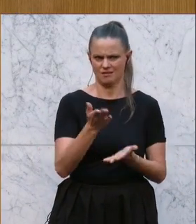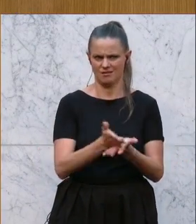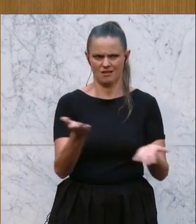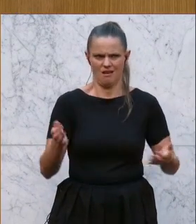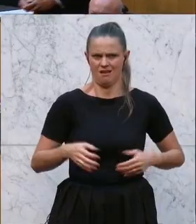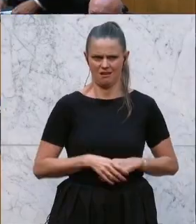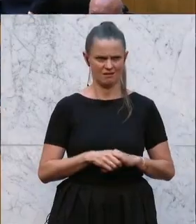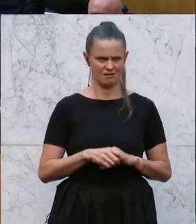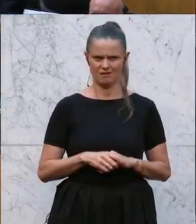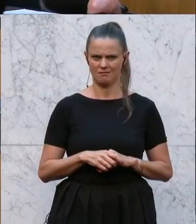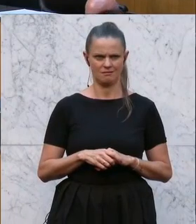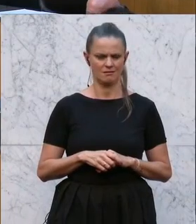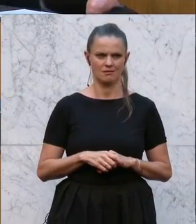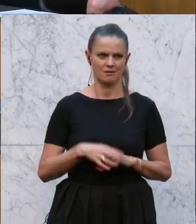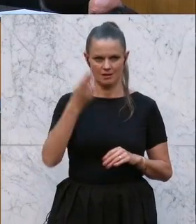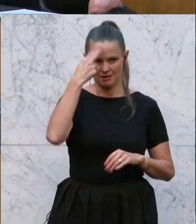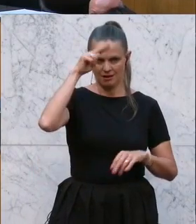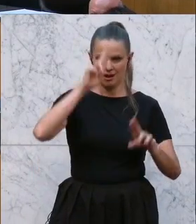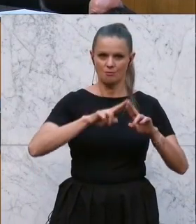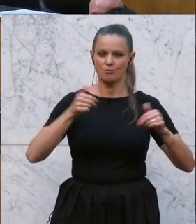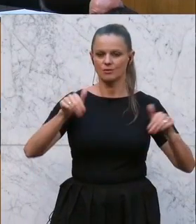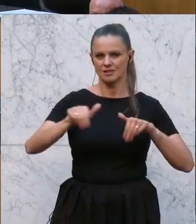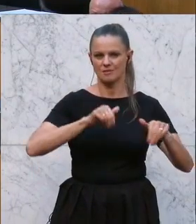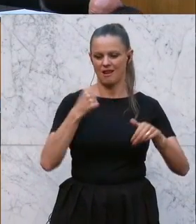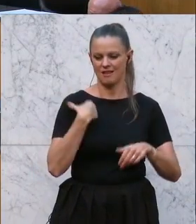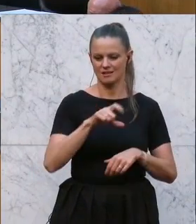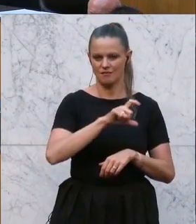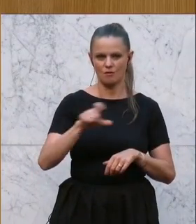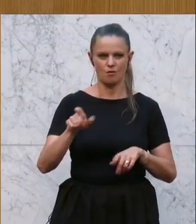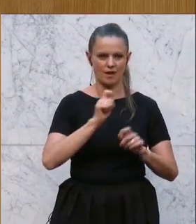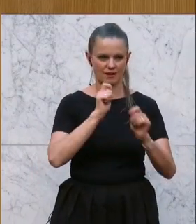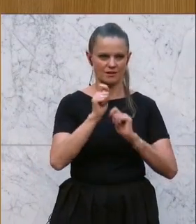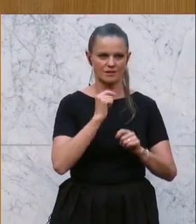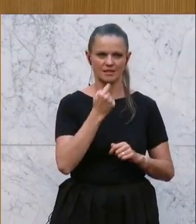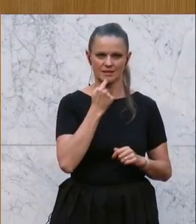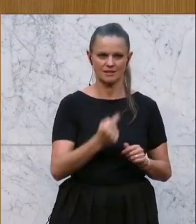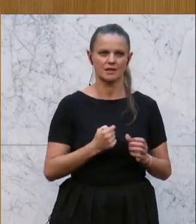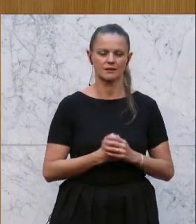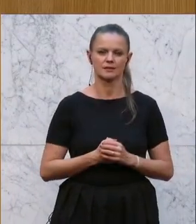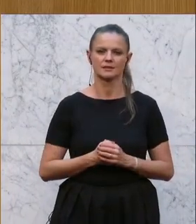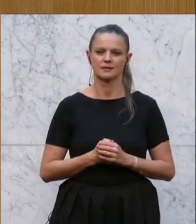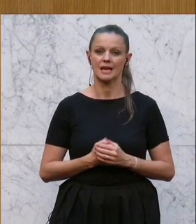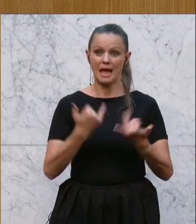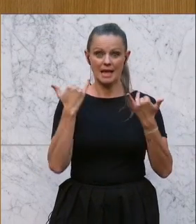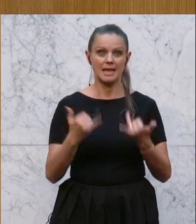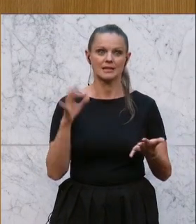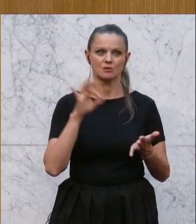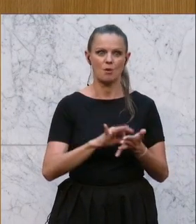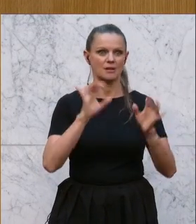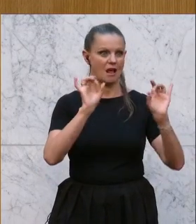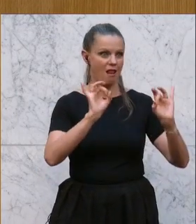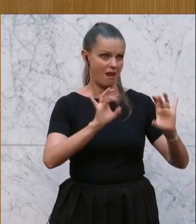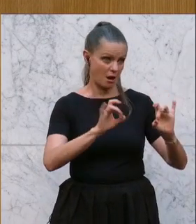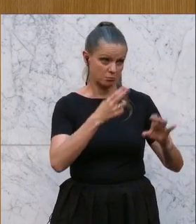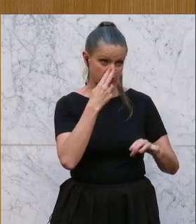Herr Bundesminister, Sie haben auch vergangene Woche in einem Interview gemeint, derzeit sind Lehrer wohl